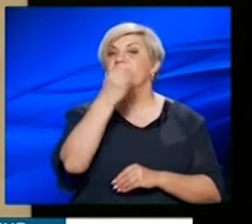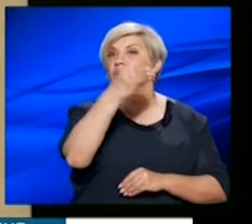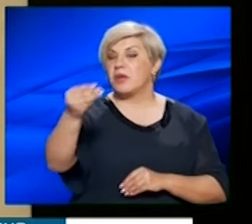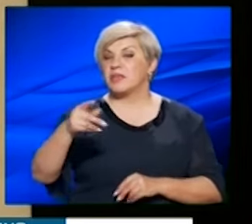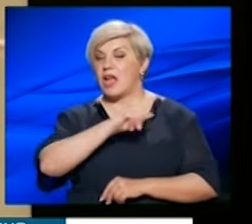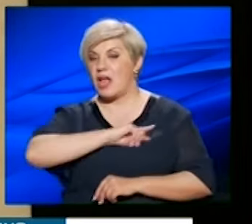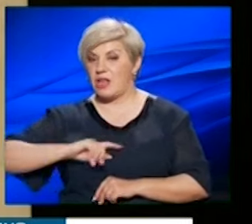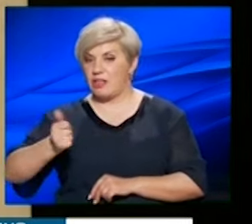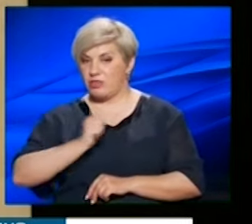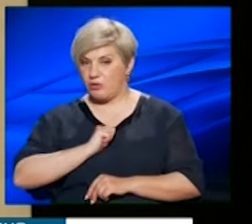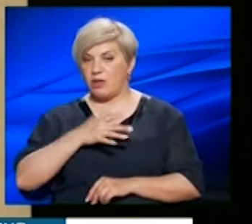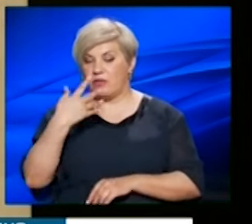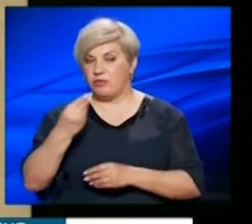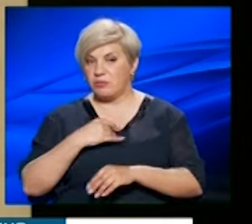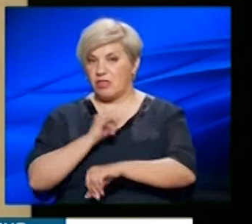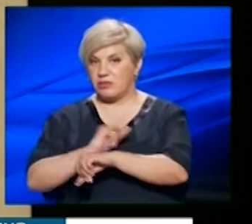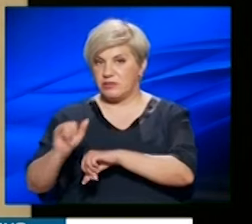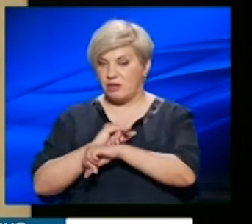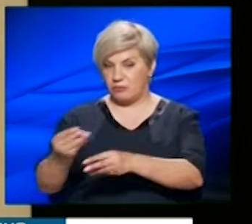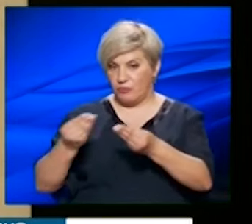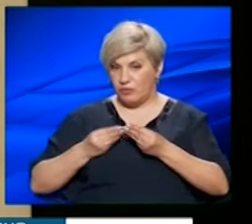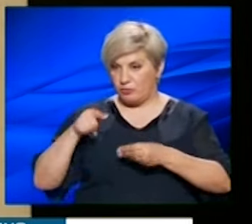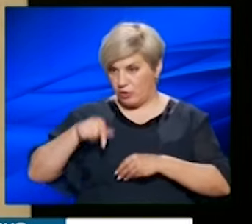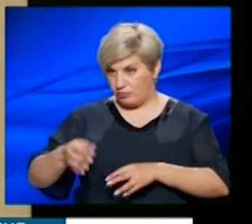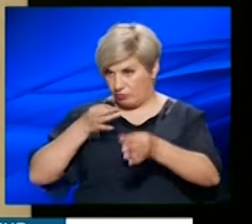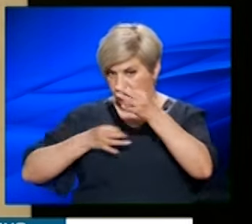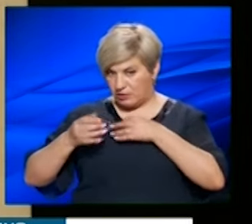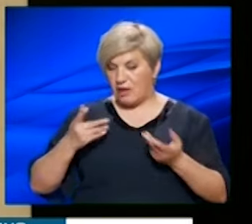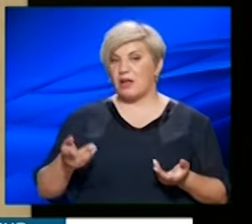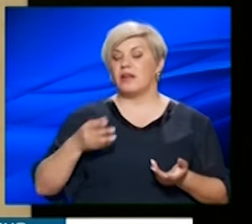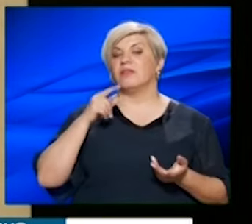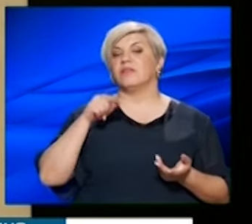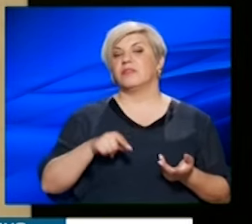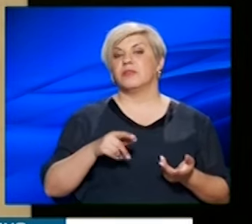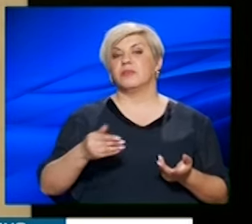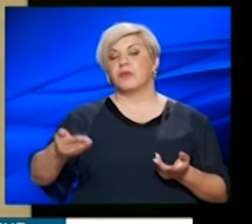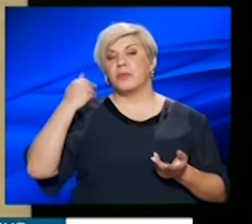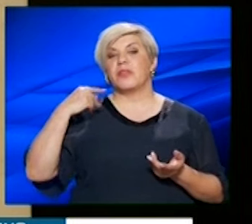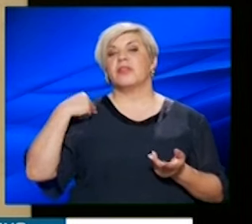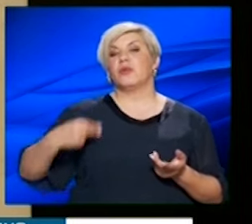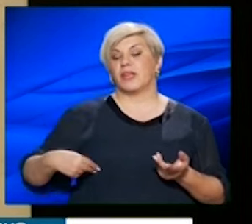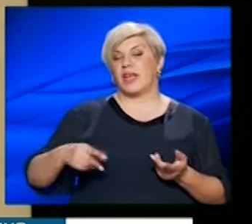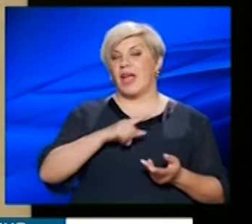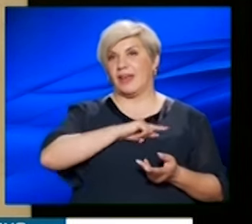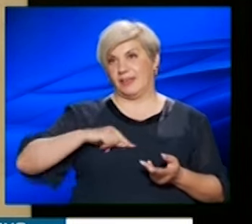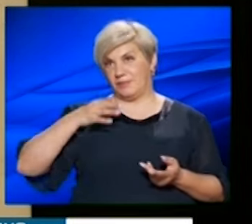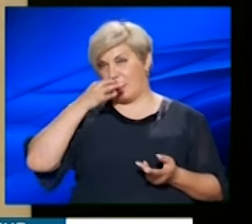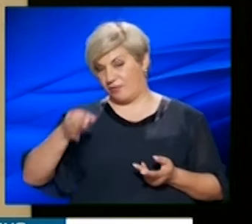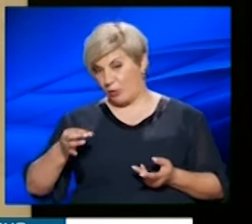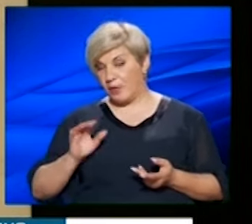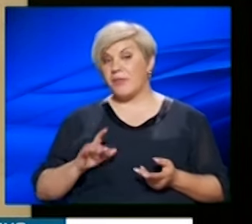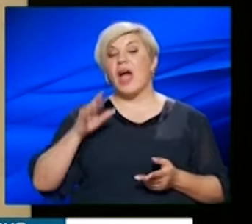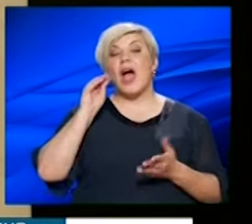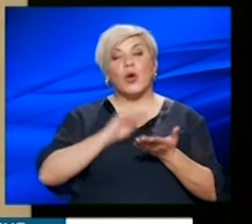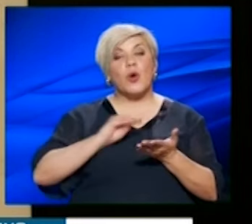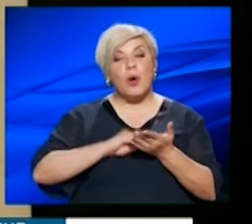εργολάβους και ιδιώτες και έχουμε αυτές τις καθυστερήσεις που λέτε και εσείς τώρα, αναφέροντας φυσικά μόνο στην προηγούμενη Δημοτική Αρχή ακόμα